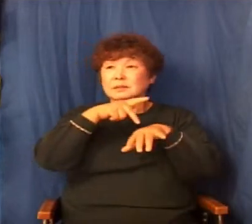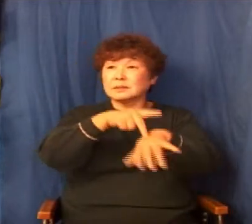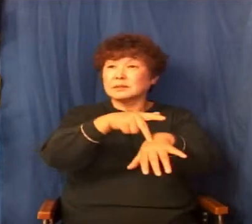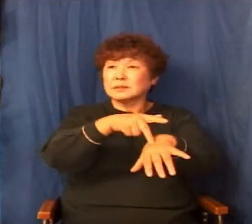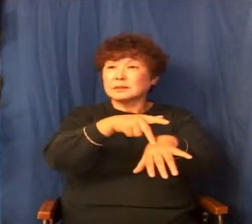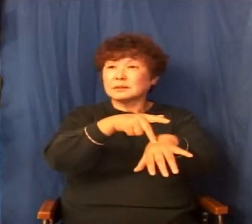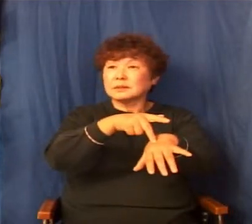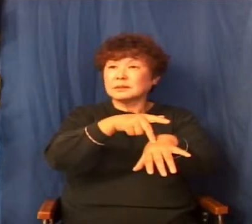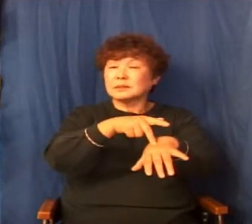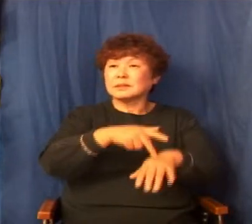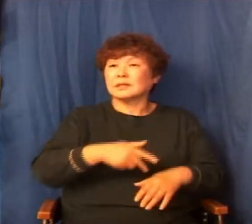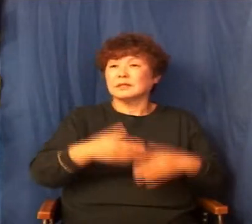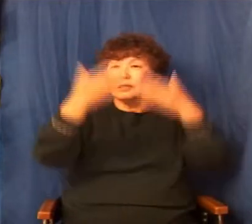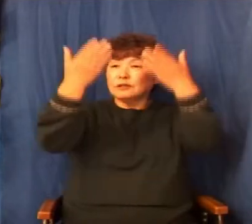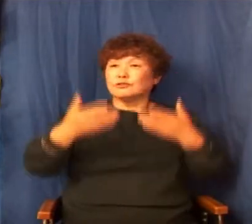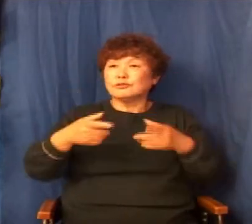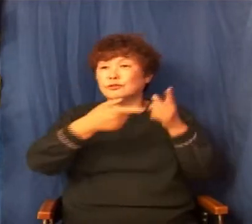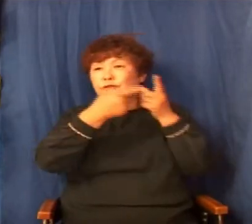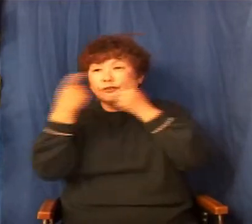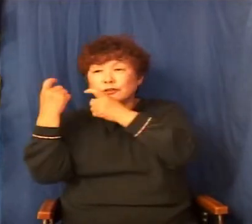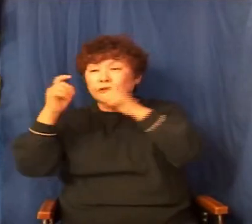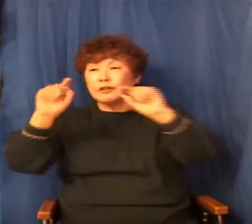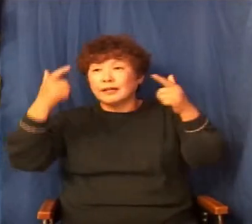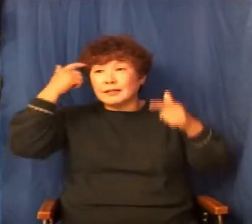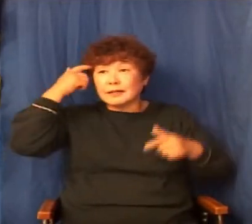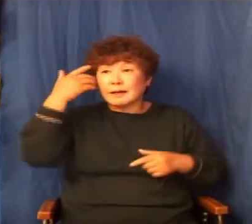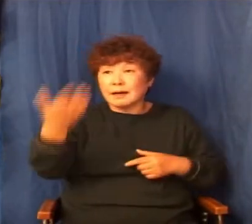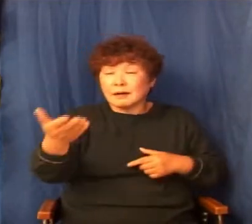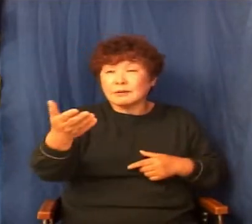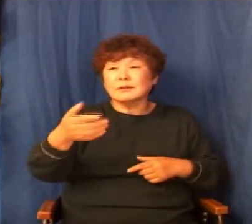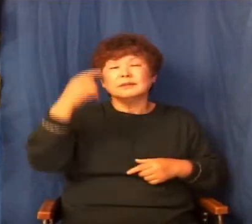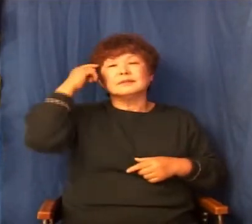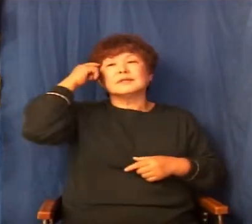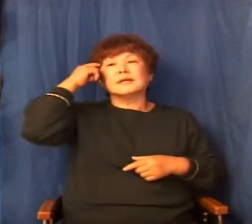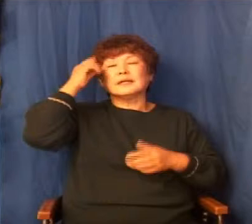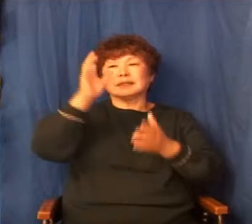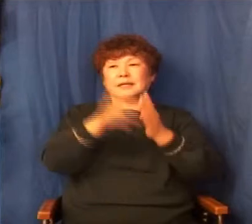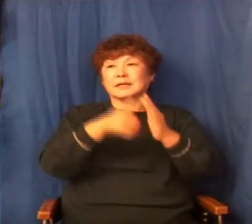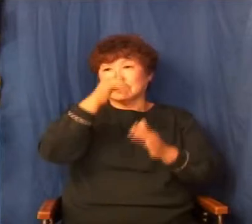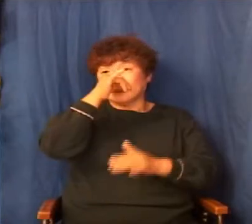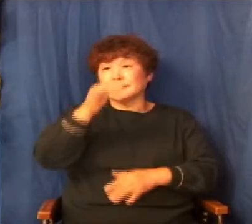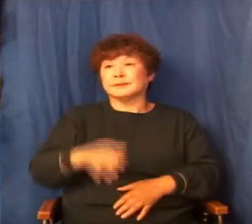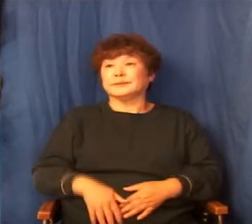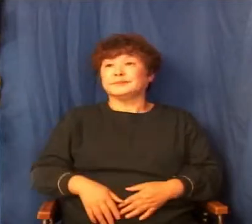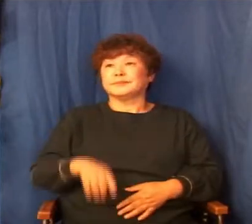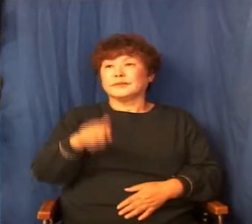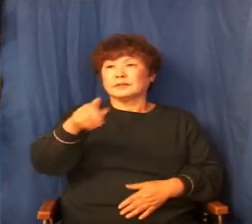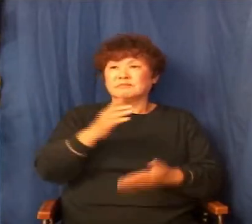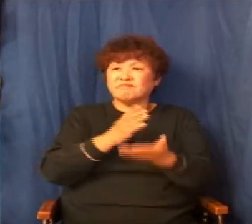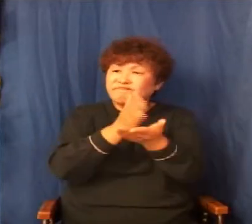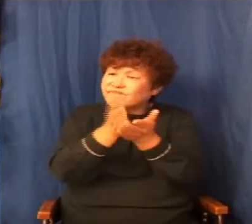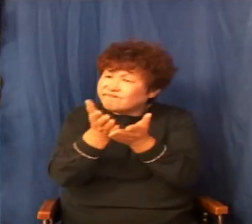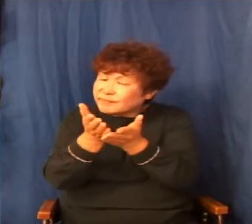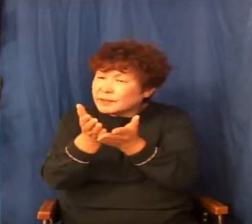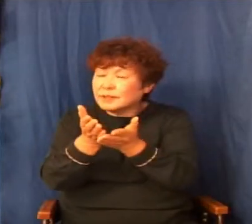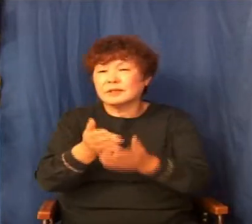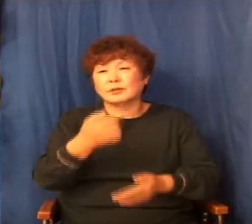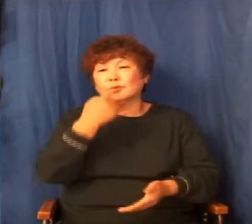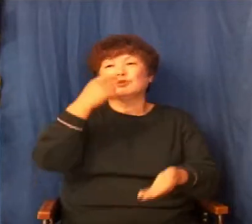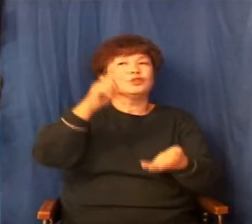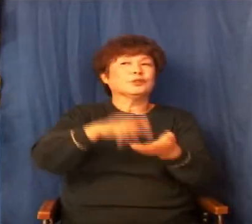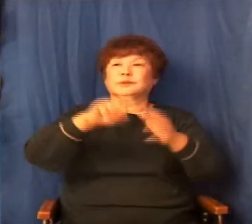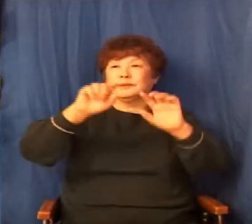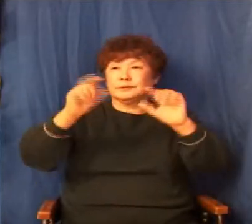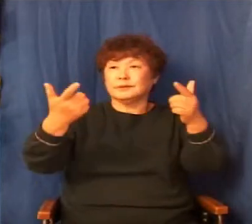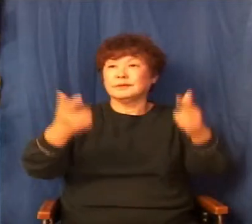유혹은 아닐까 이런 생각이 들 때가 간혹 있지요. 그거를 분별하는 게 참 쉽지가